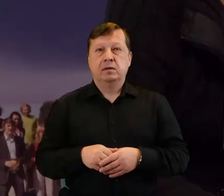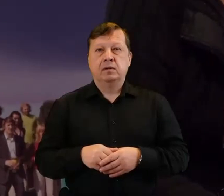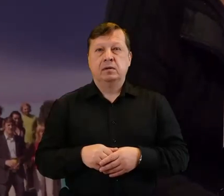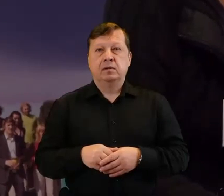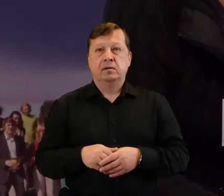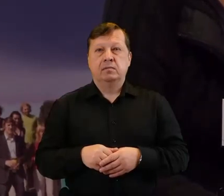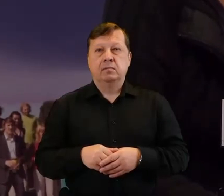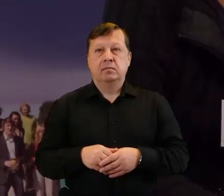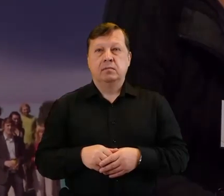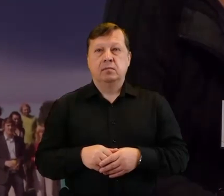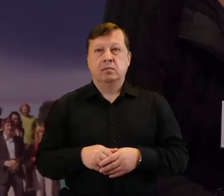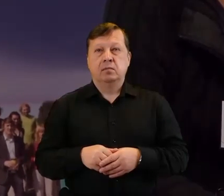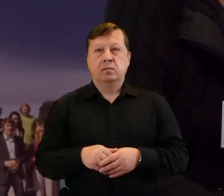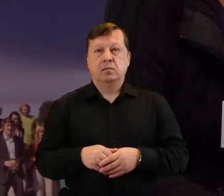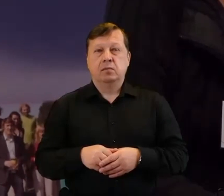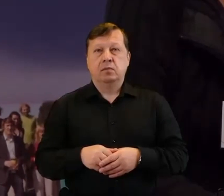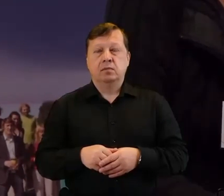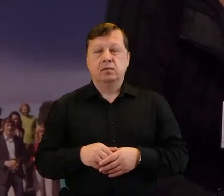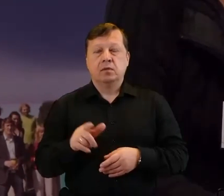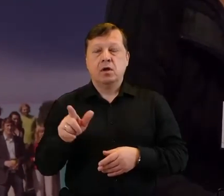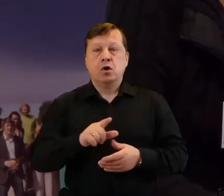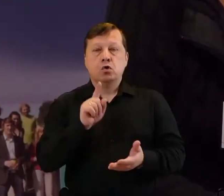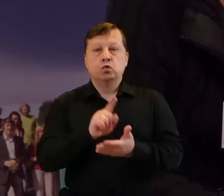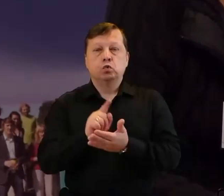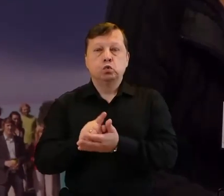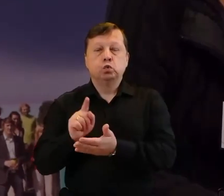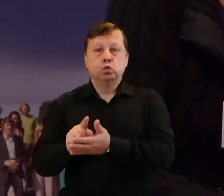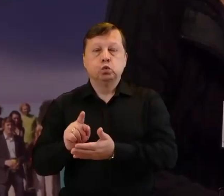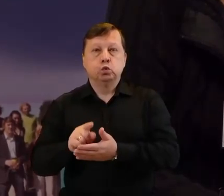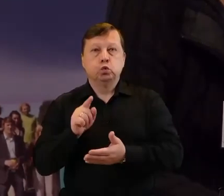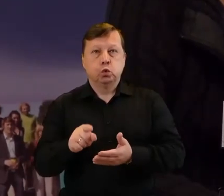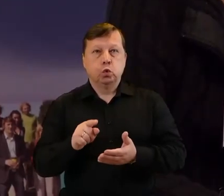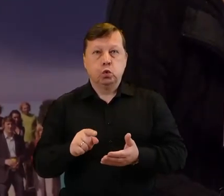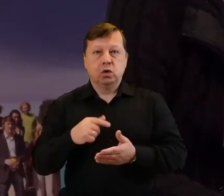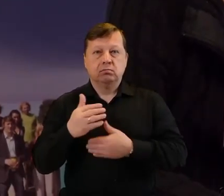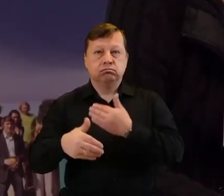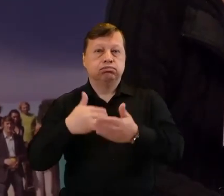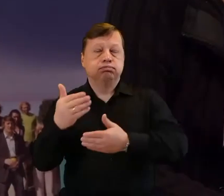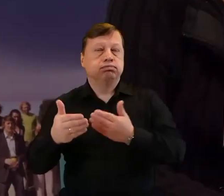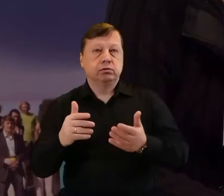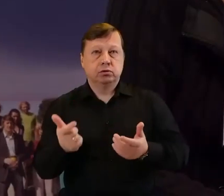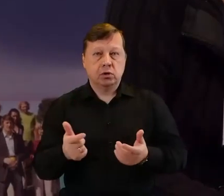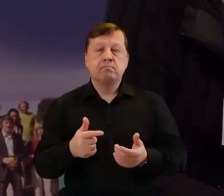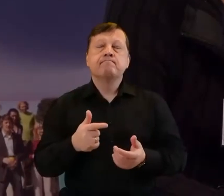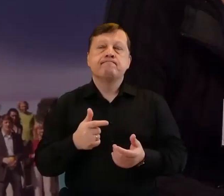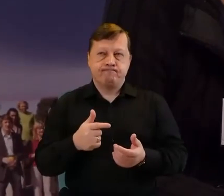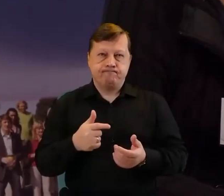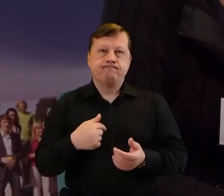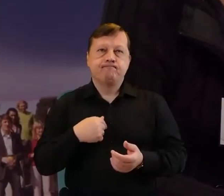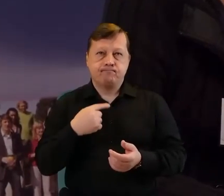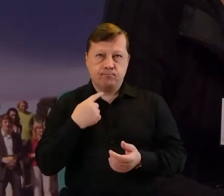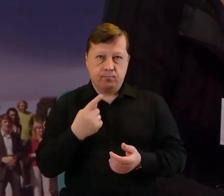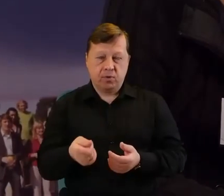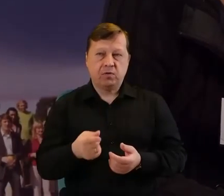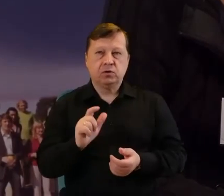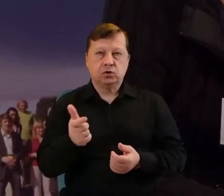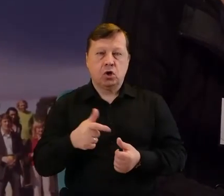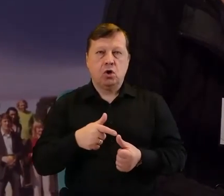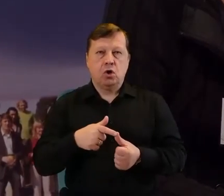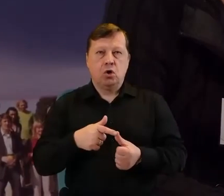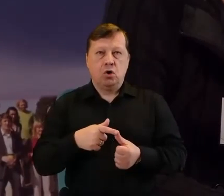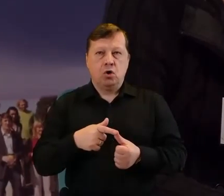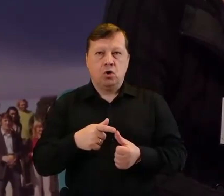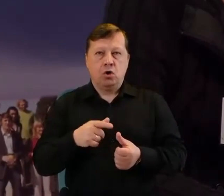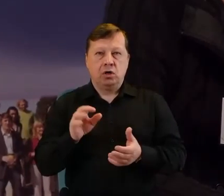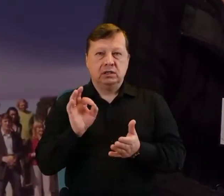Co było takim, co było takim kluczem do sukcesu całej naprzód? To tak, to była zupełna oddolność, to była